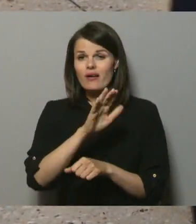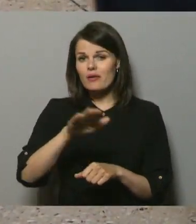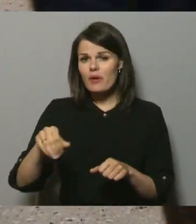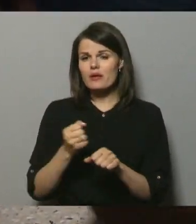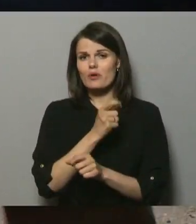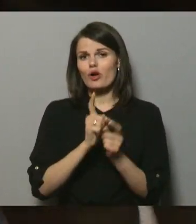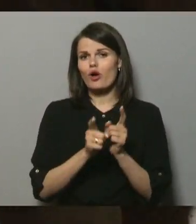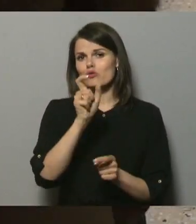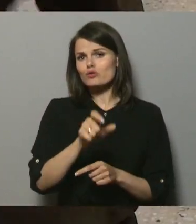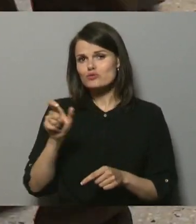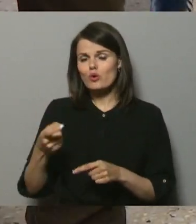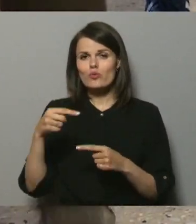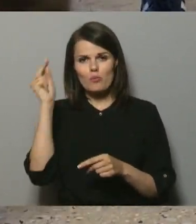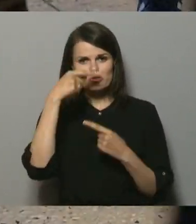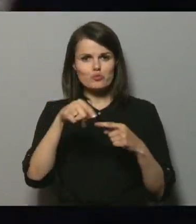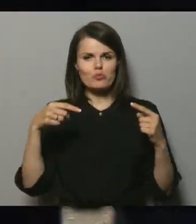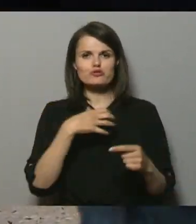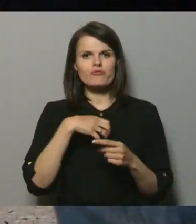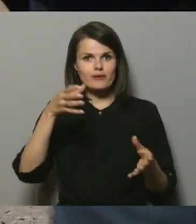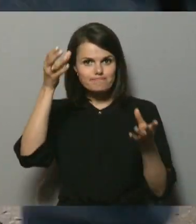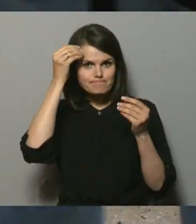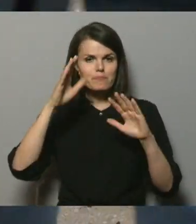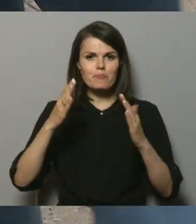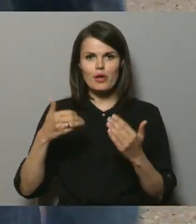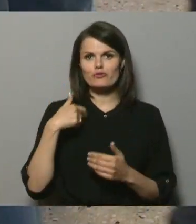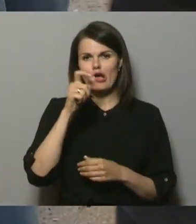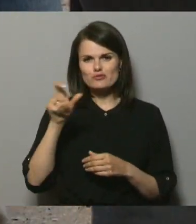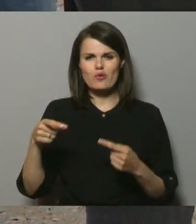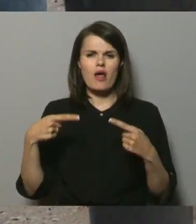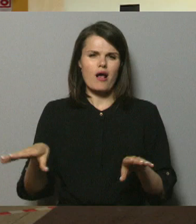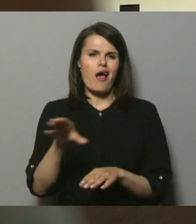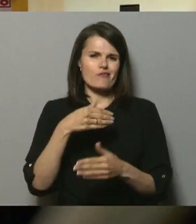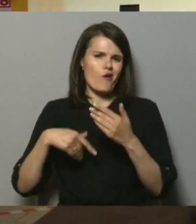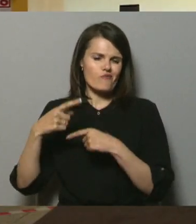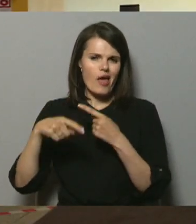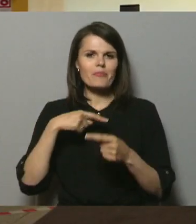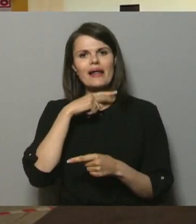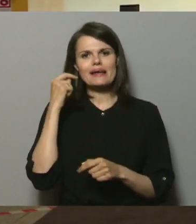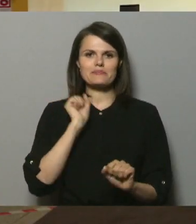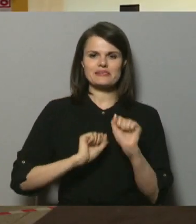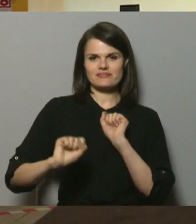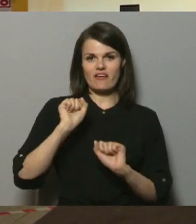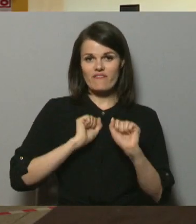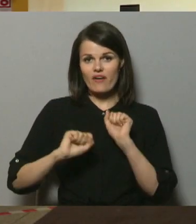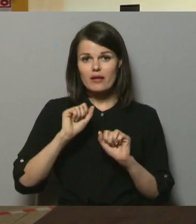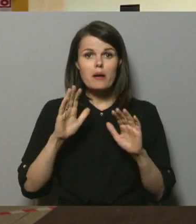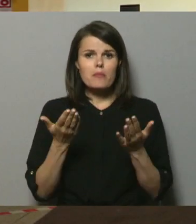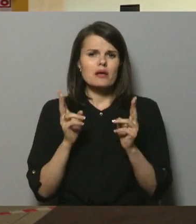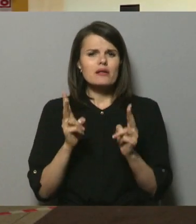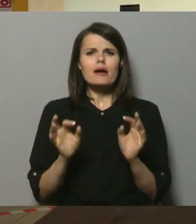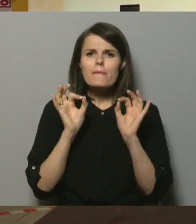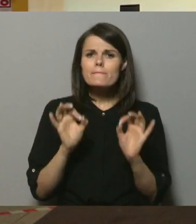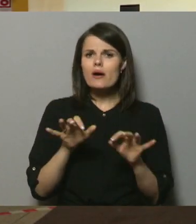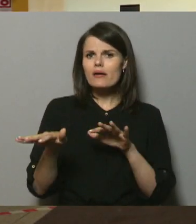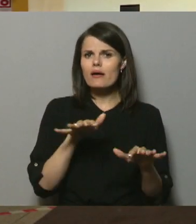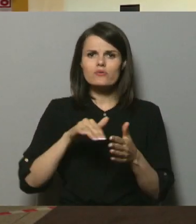skolotājiem, jo priečmets ir jāpgūst, bet skolēni kā jau visos laikos vēlas no tiem izvairīties. Bet kā pareiz